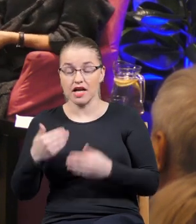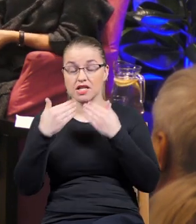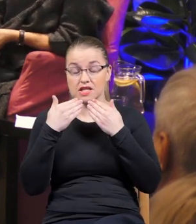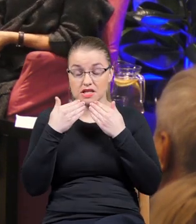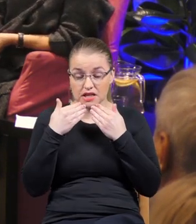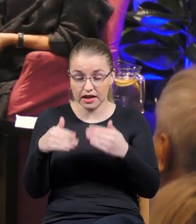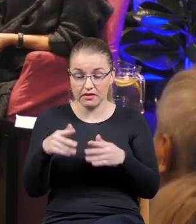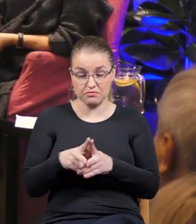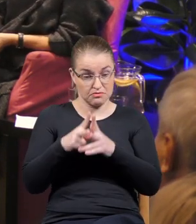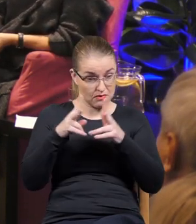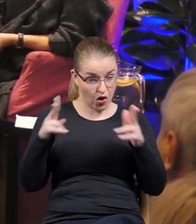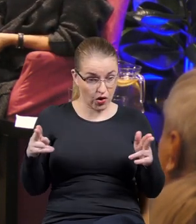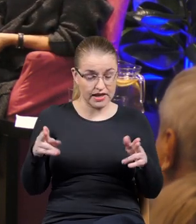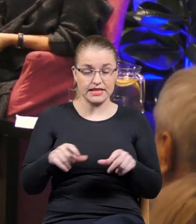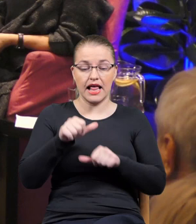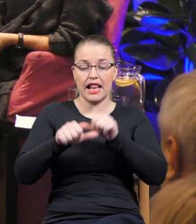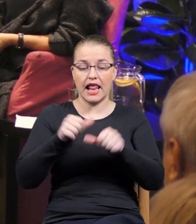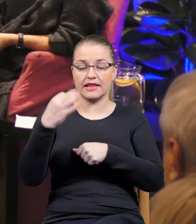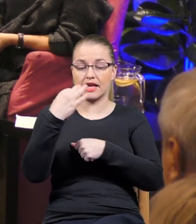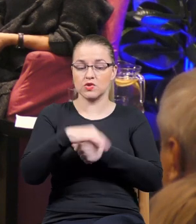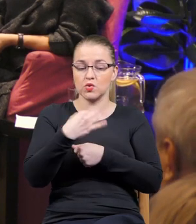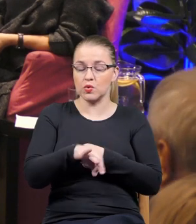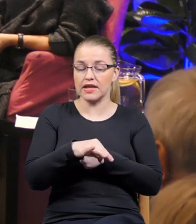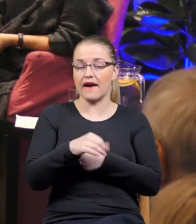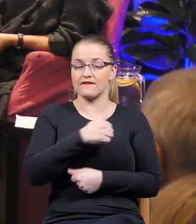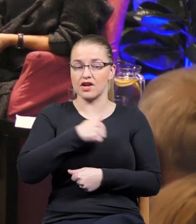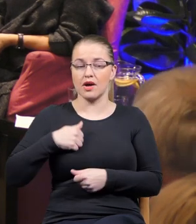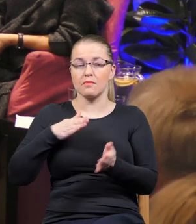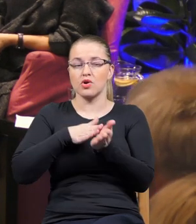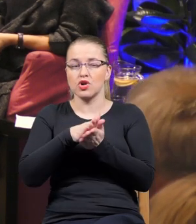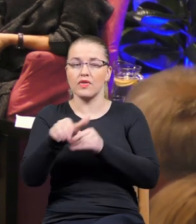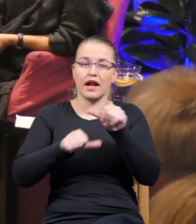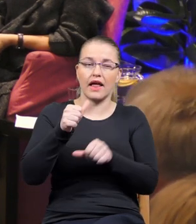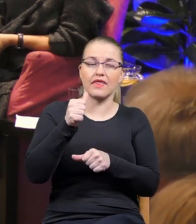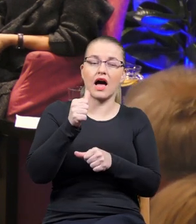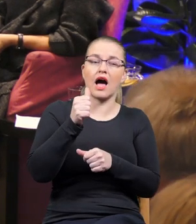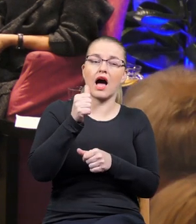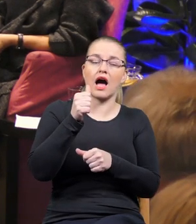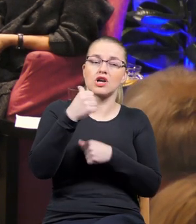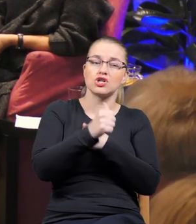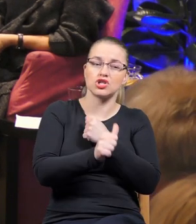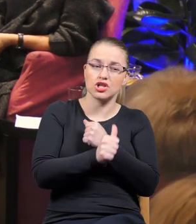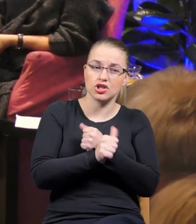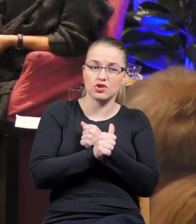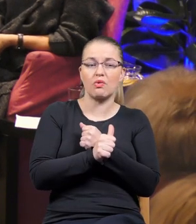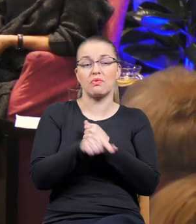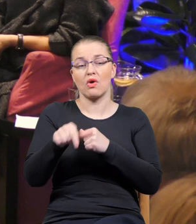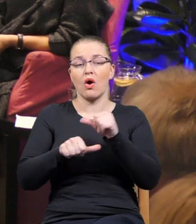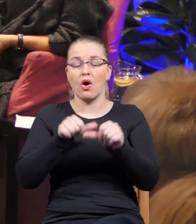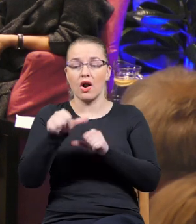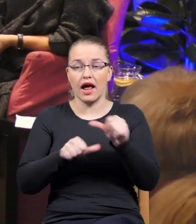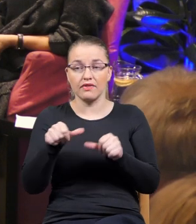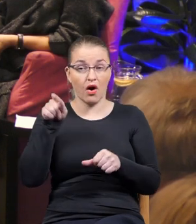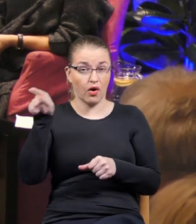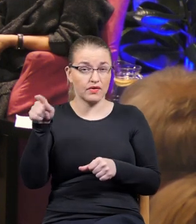studiów w Warszawie, początek lat 60. czy połowa lat 60. to są takie lata, które